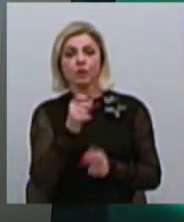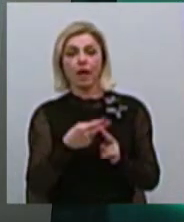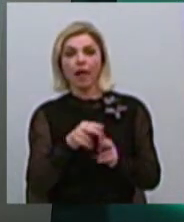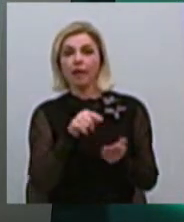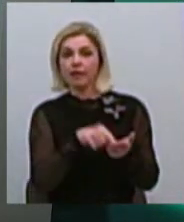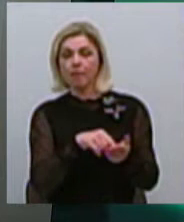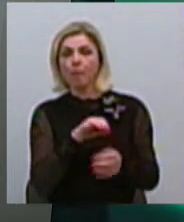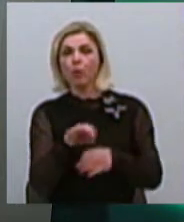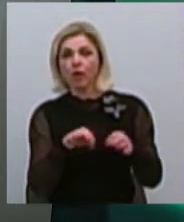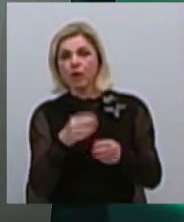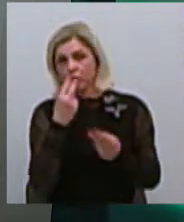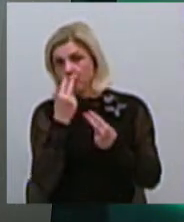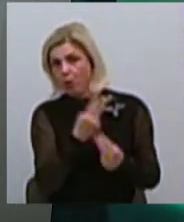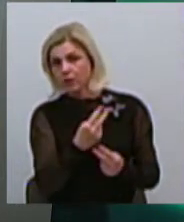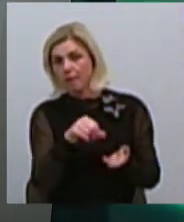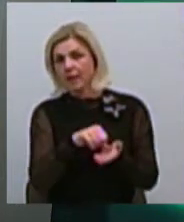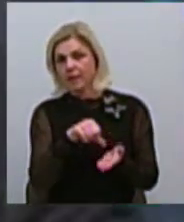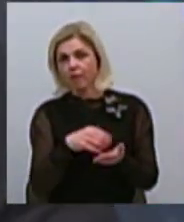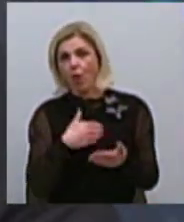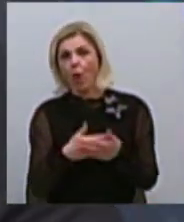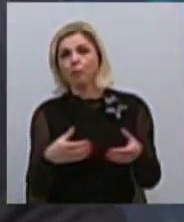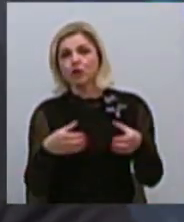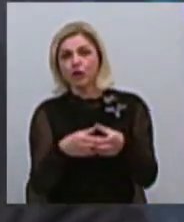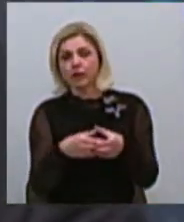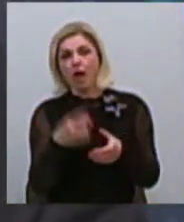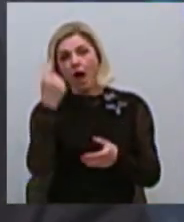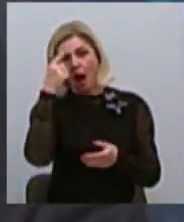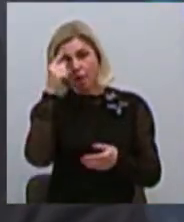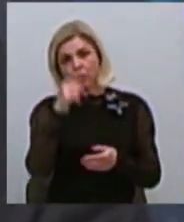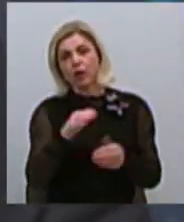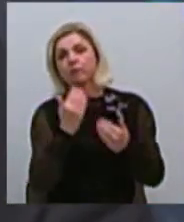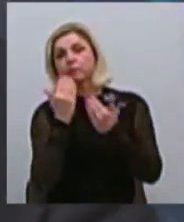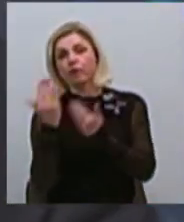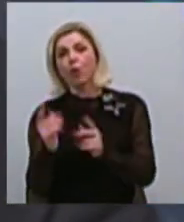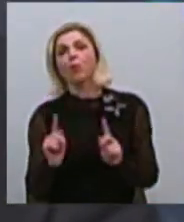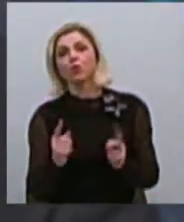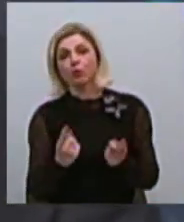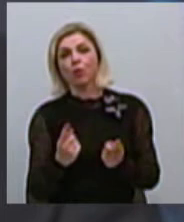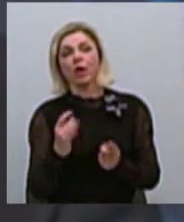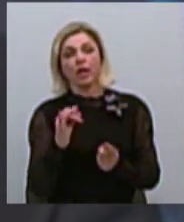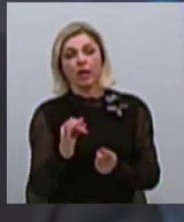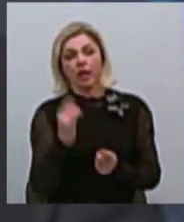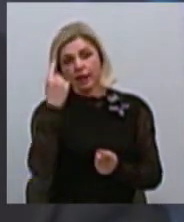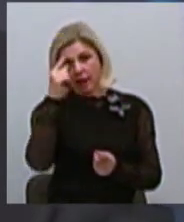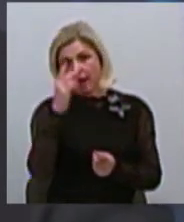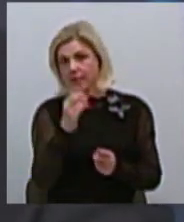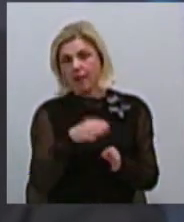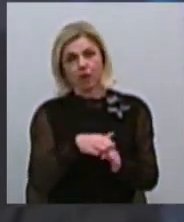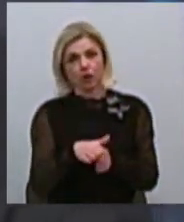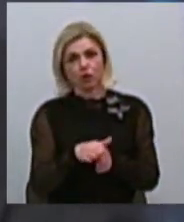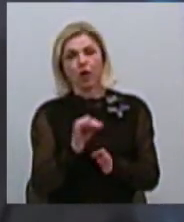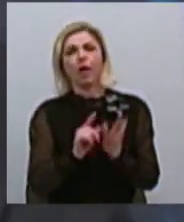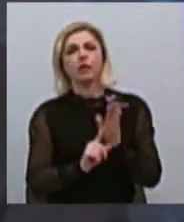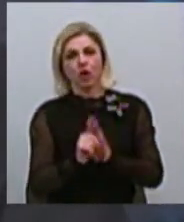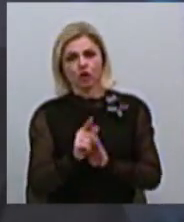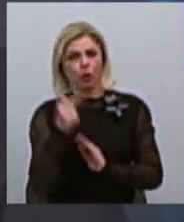смотрят представители общины. Автори проектов задають вопрос, почему идея не реализовується. І починали